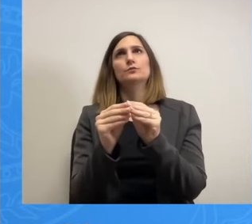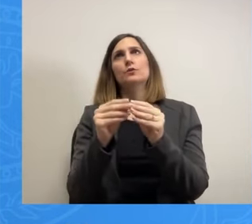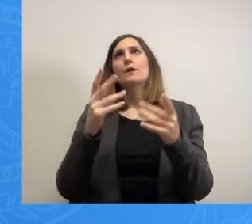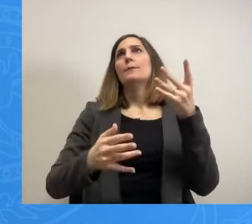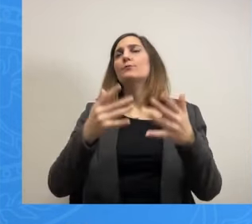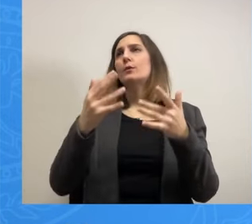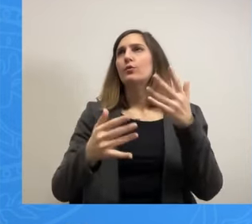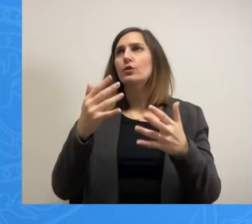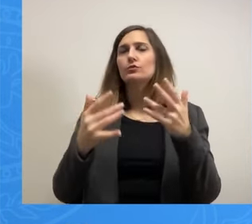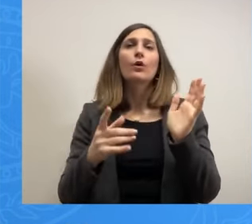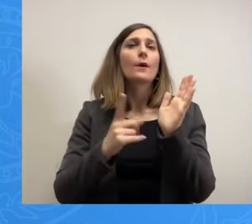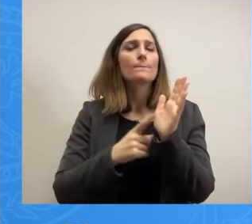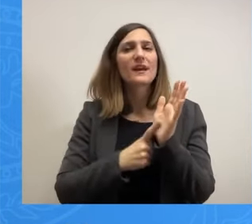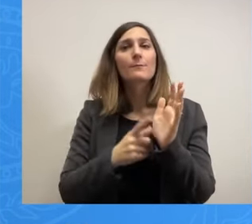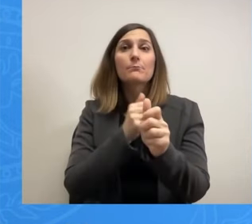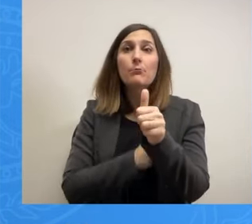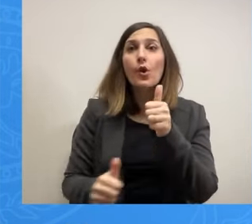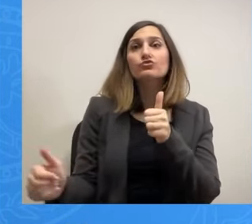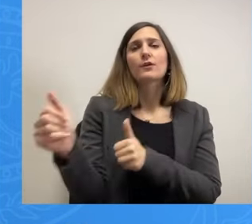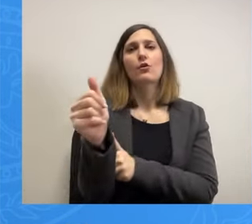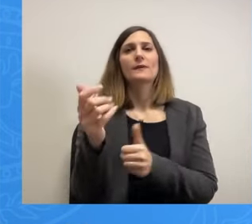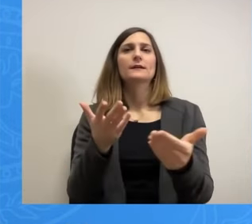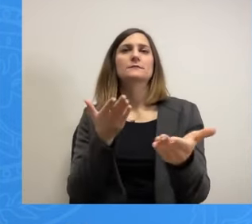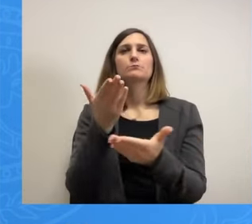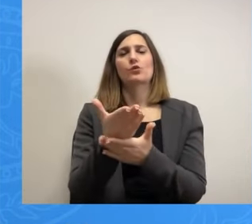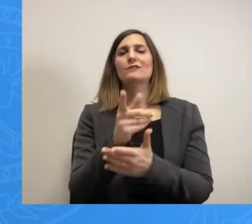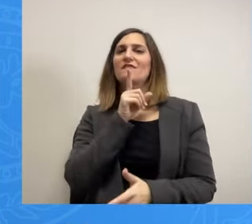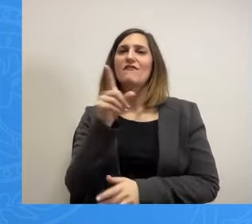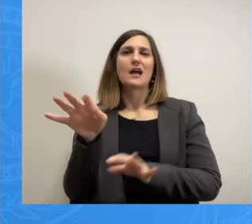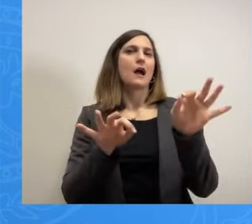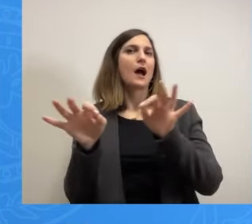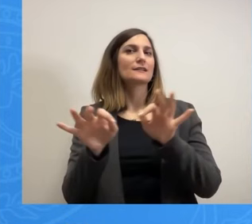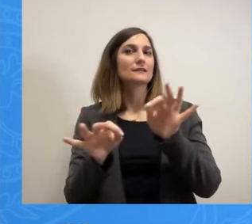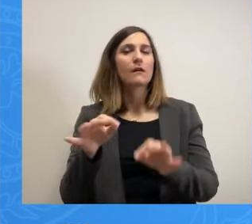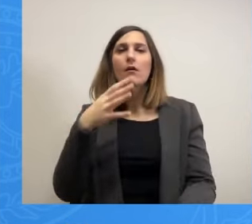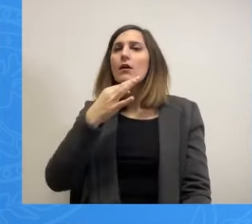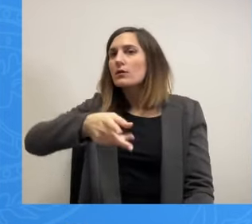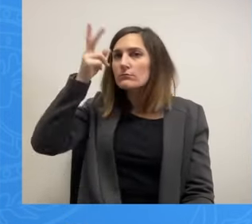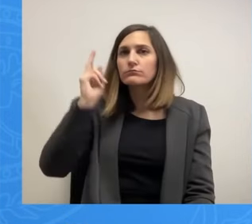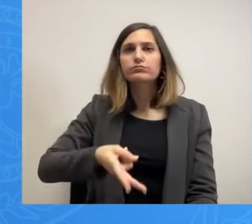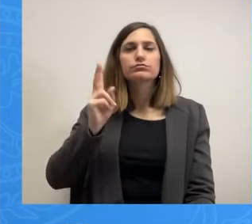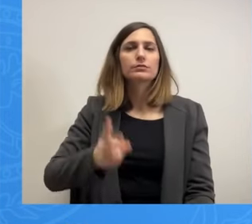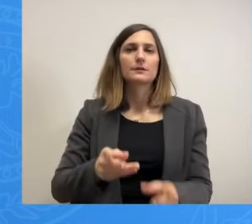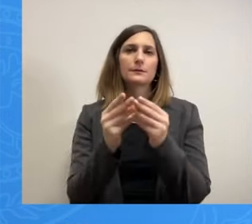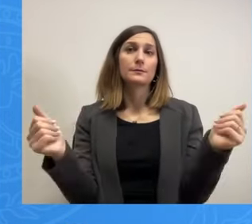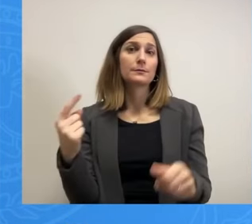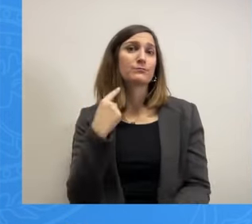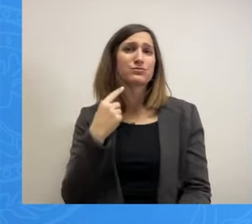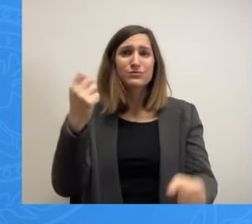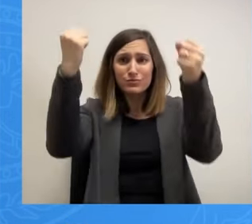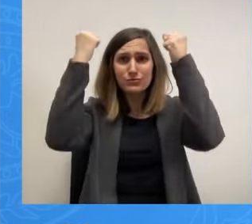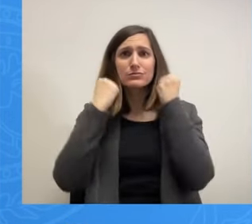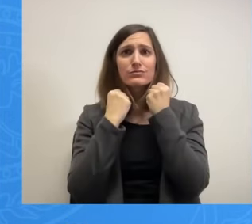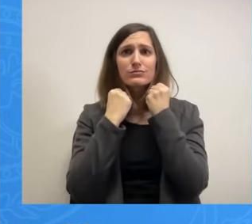προτεραιοποίησης για αυτά τα ακίνητα γιατί κινδυνεύουν να χαθούν. Όπως το